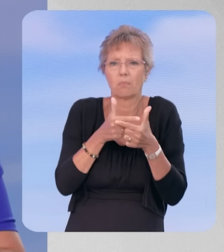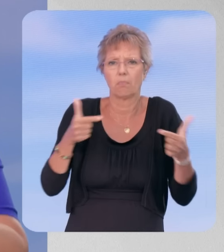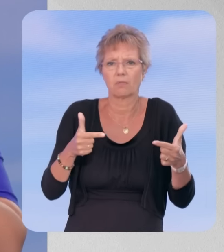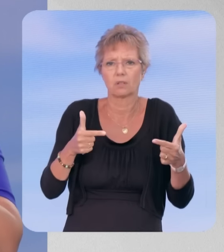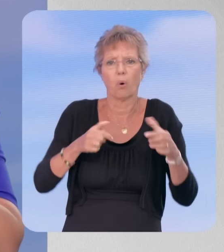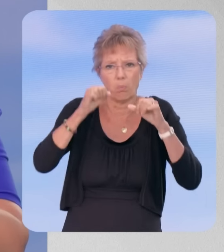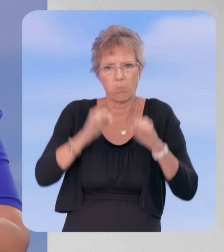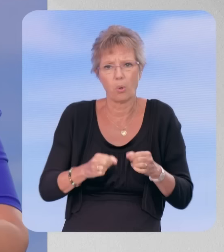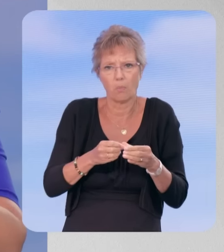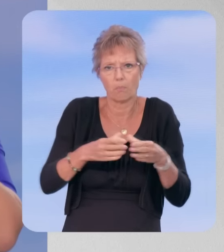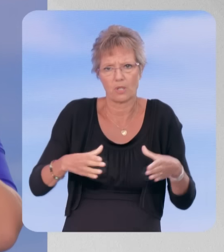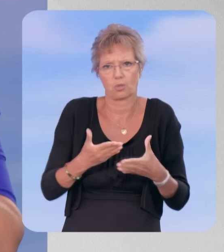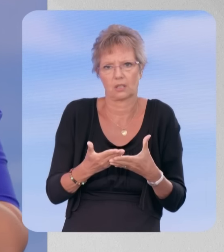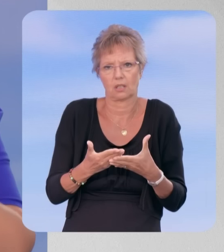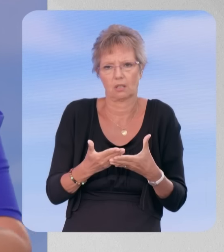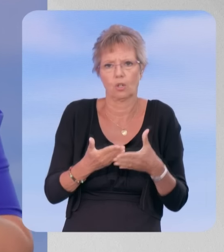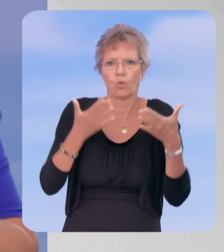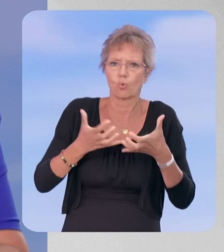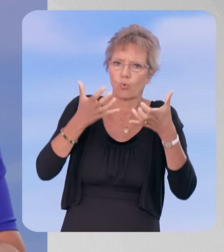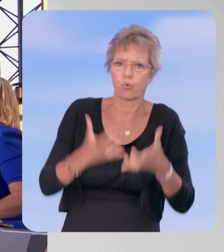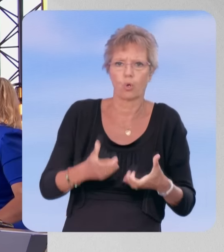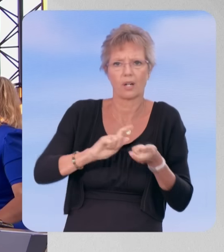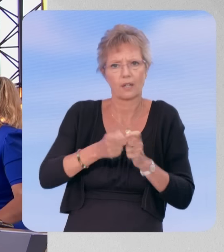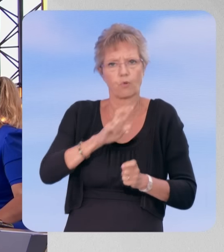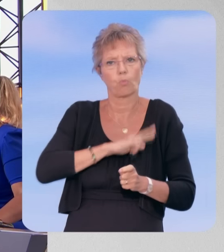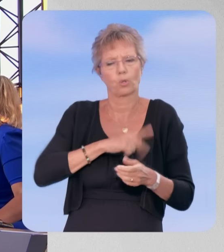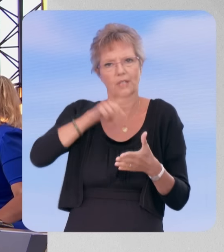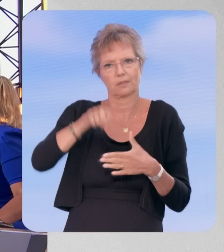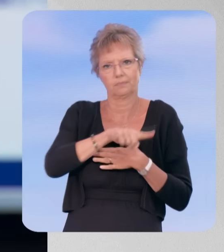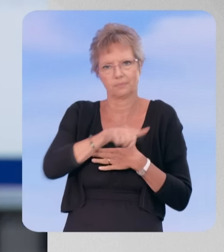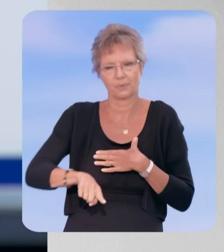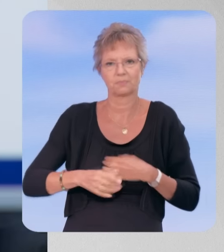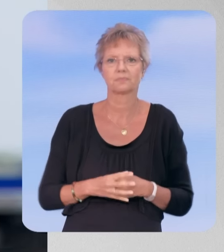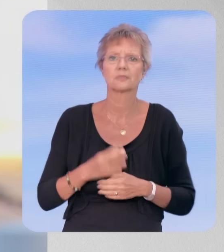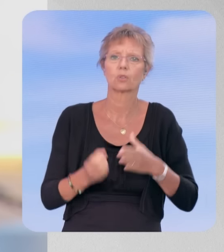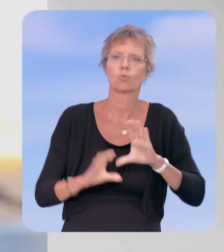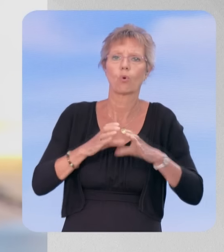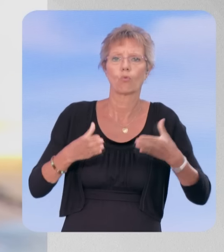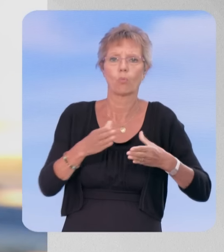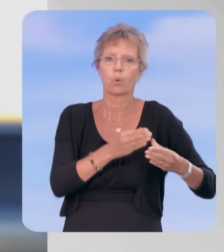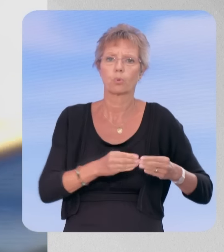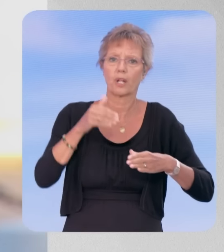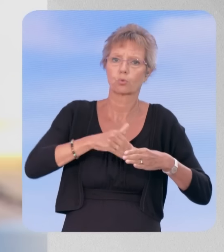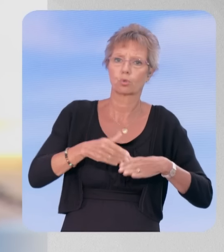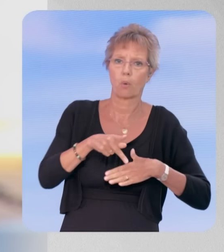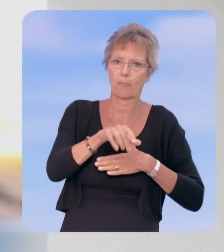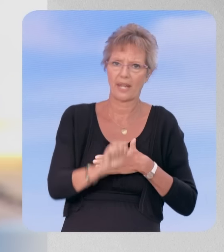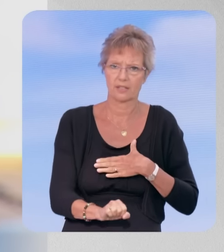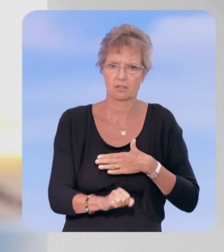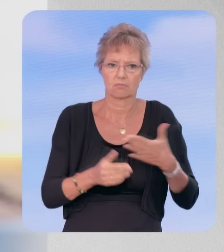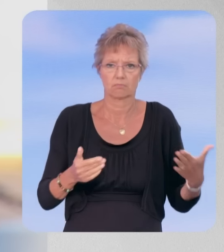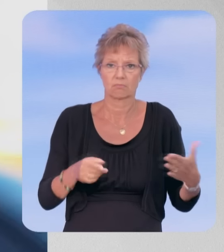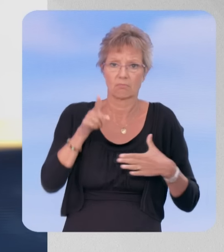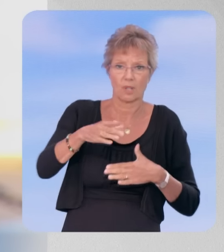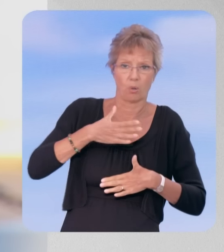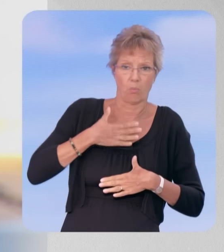majorités. Nous, nous sommes toujours pour abroger la réforme de la retraite. – Alors, dans ce nouveau Fonds populaire, il a les socialistes également. Est-ce que vous ne craignez pas que certains de